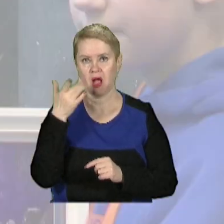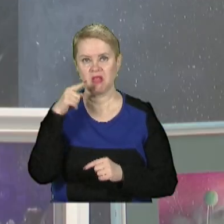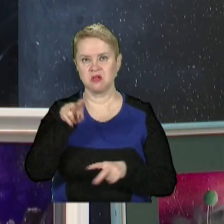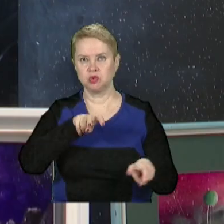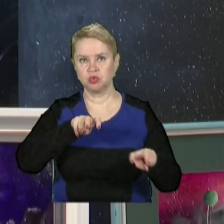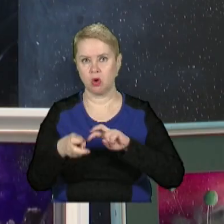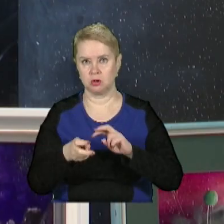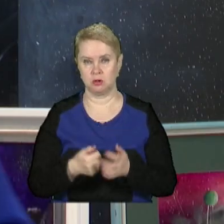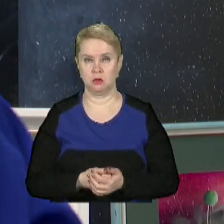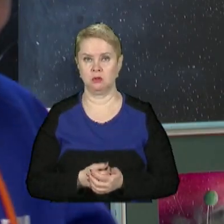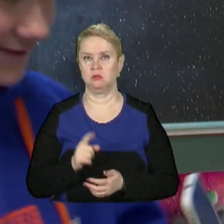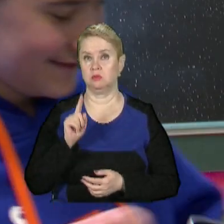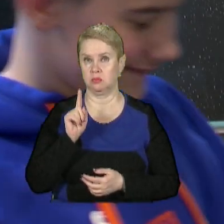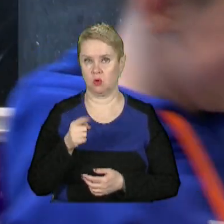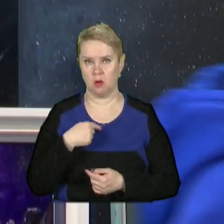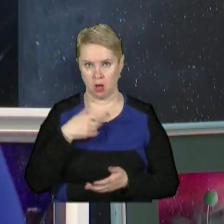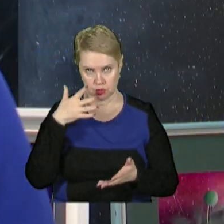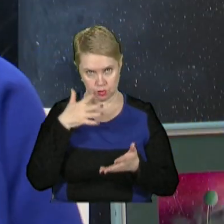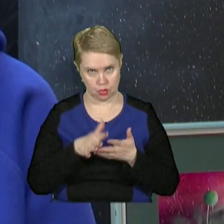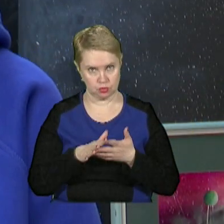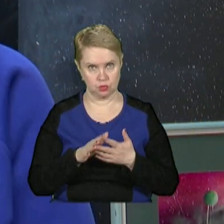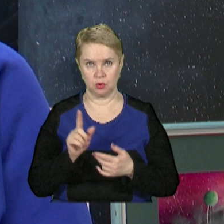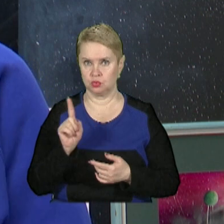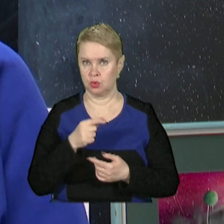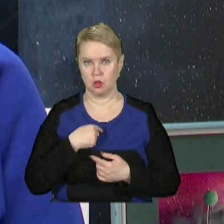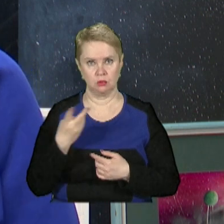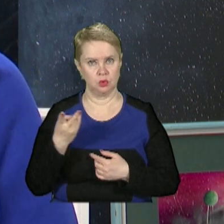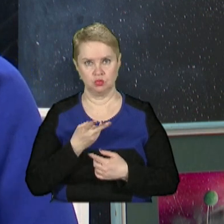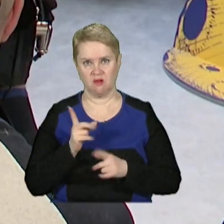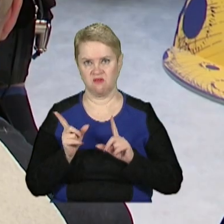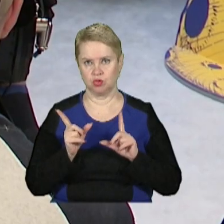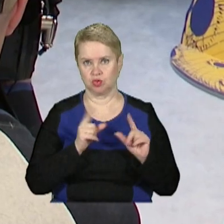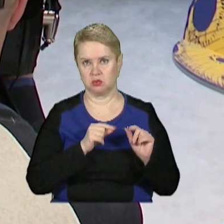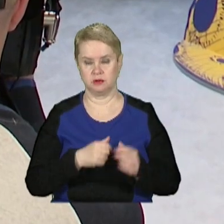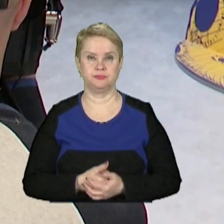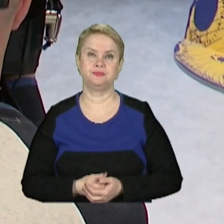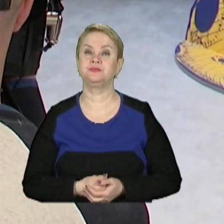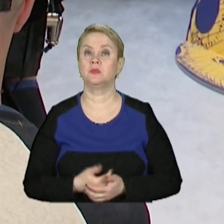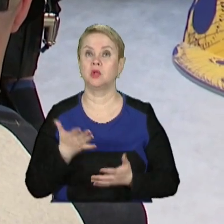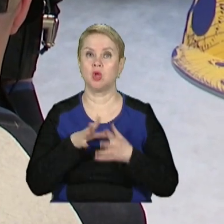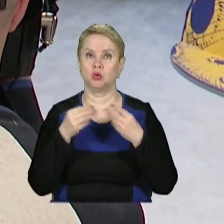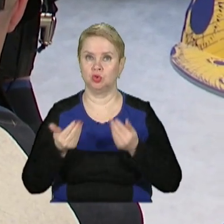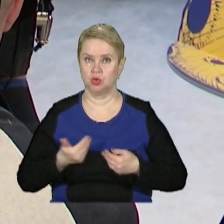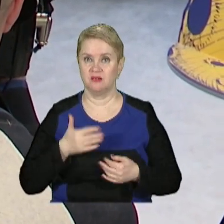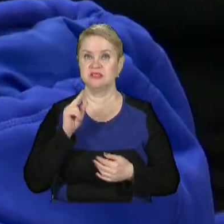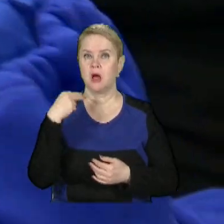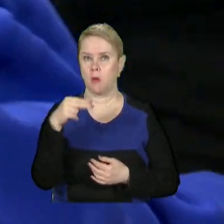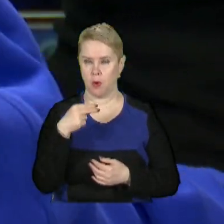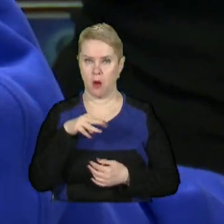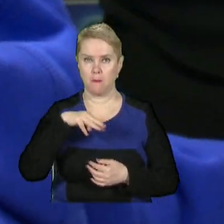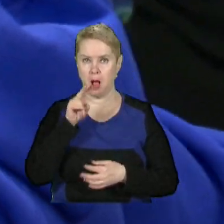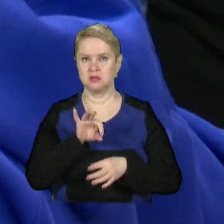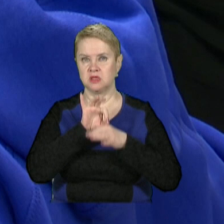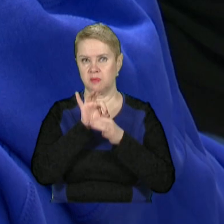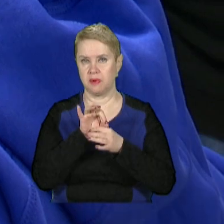здохнути. Тому я зрозуміла, що нам потрібно виїжджати. Зараз родина живе у Запоріжжі. Макс